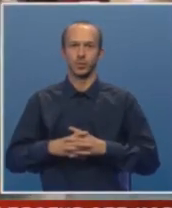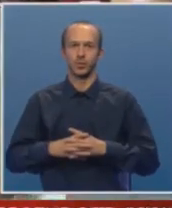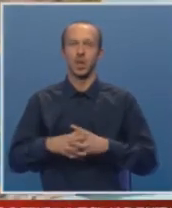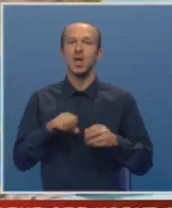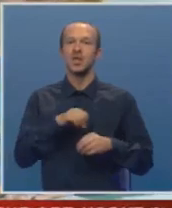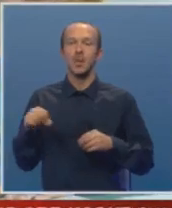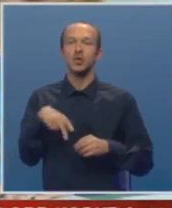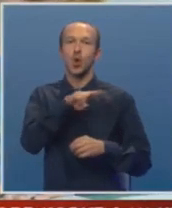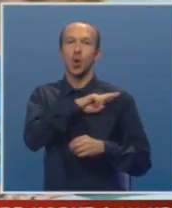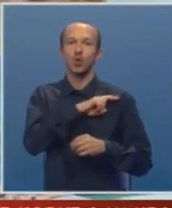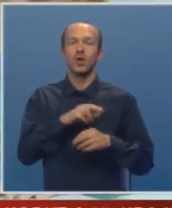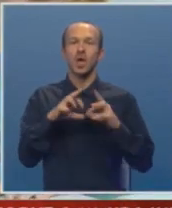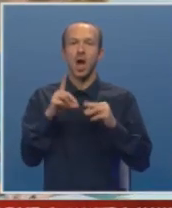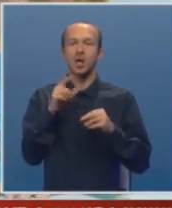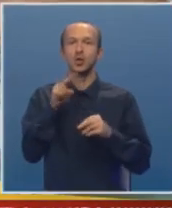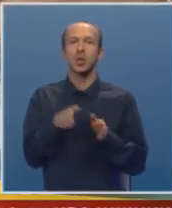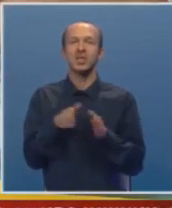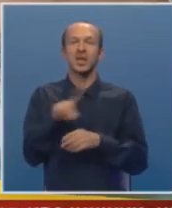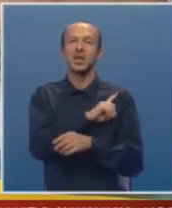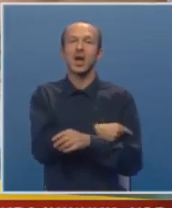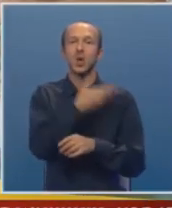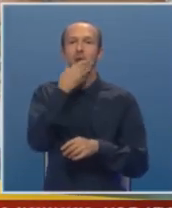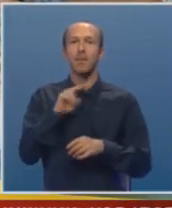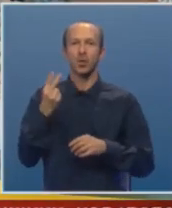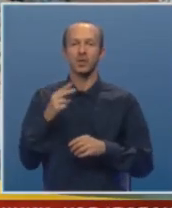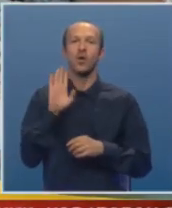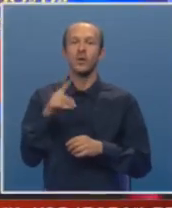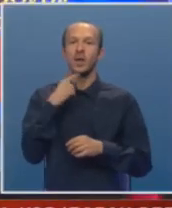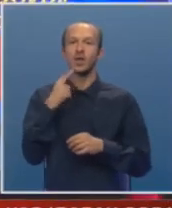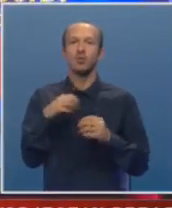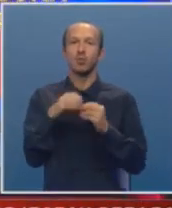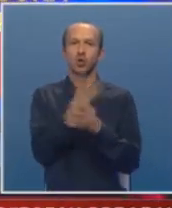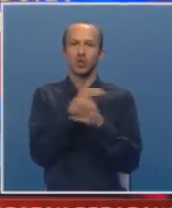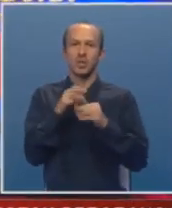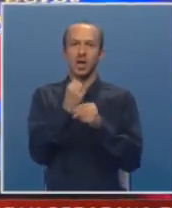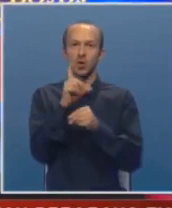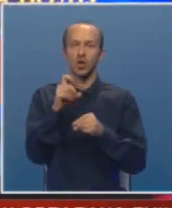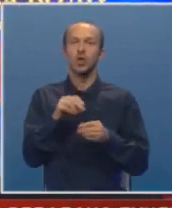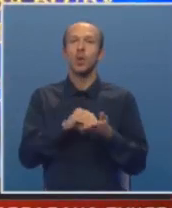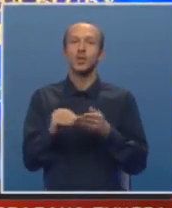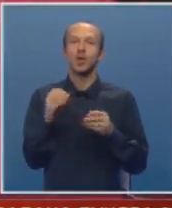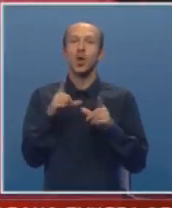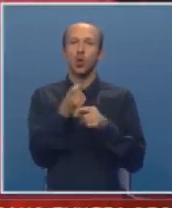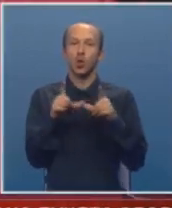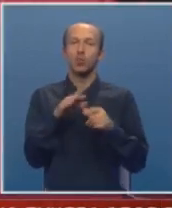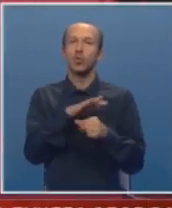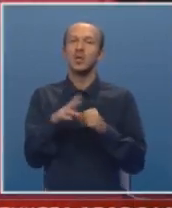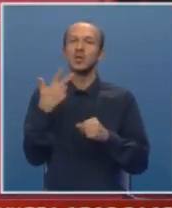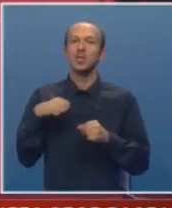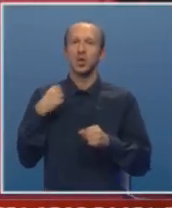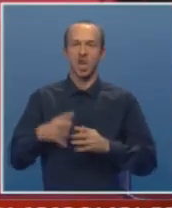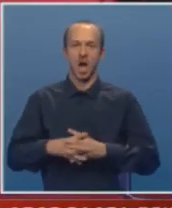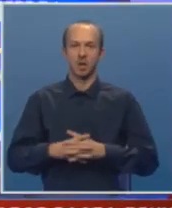Dinamičan, odgovoran, ali s druge strane jako lijep poziv. Ovim riječima Božica Gligorić opisuje ulog učitelja koja je napunih 13